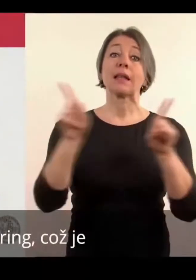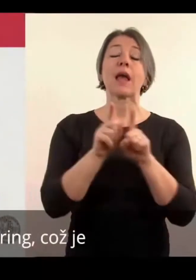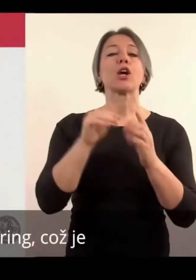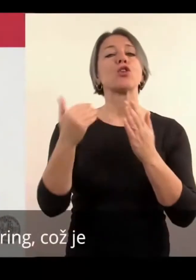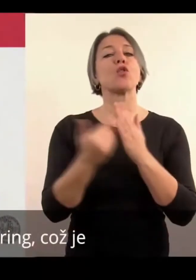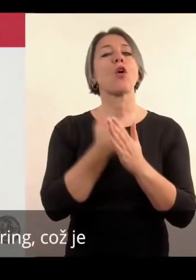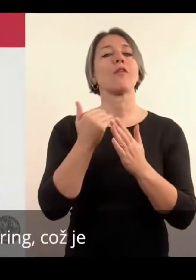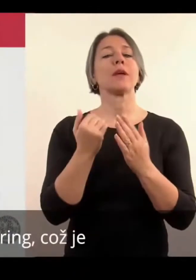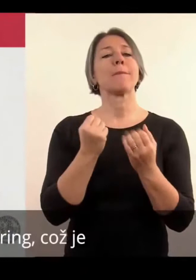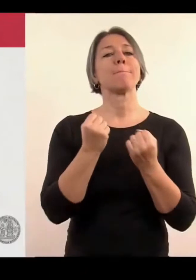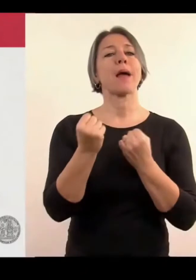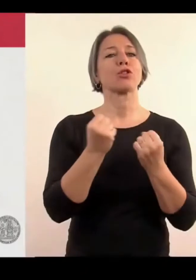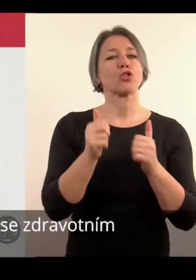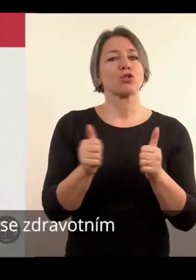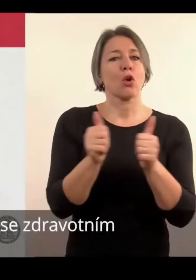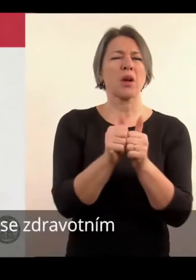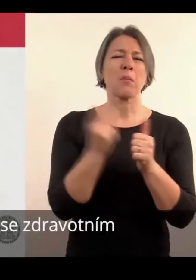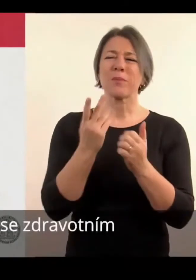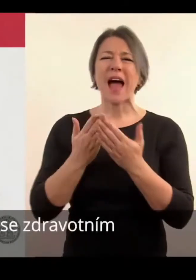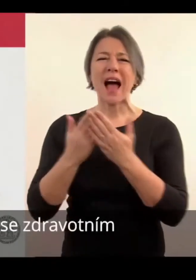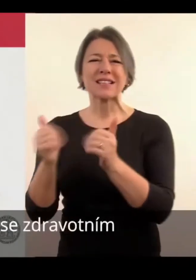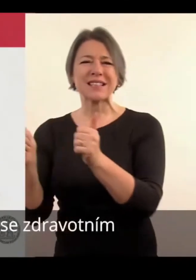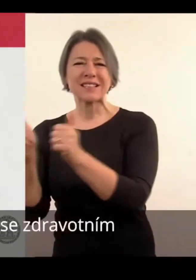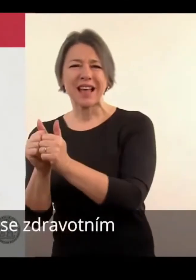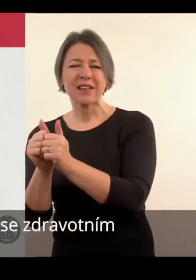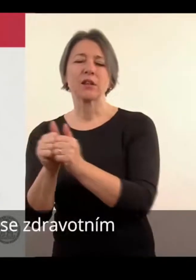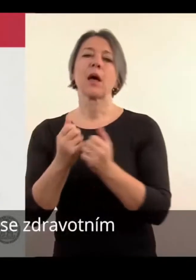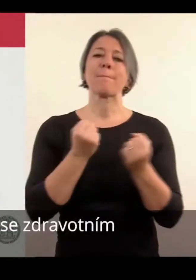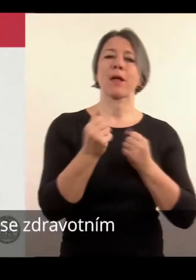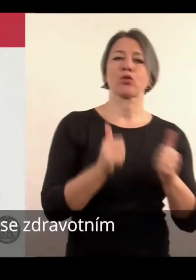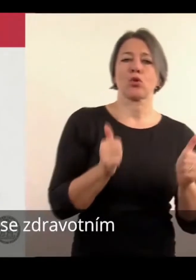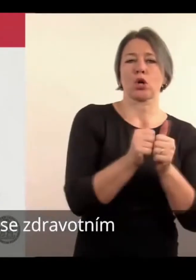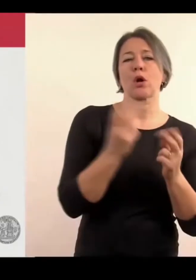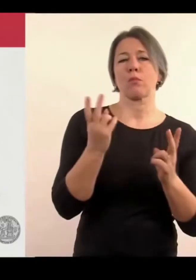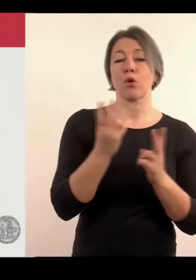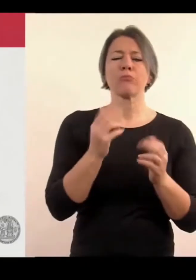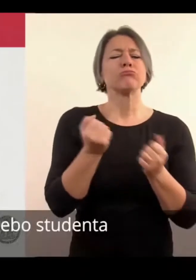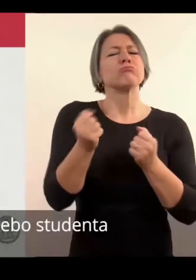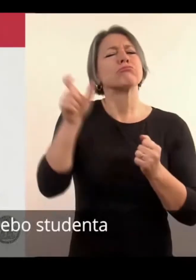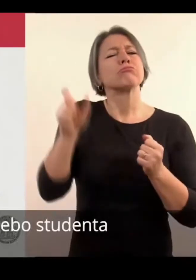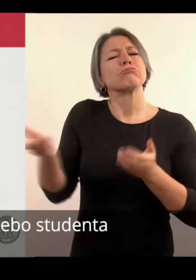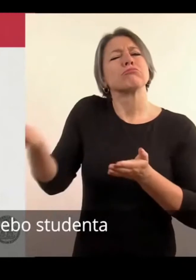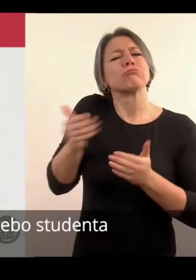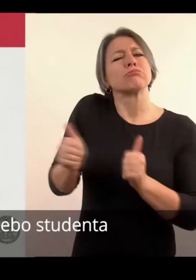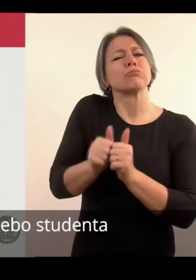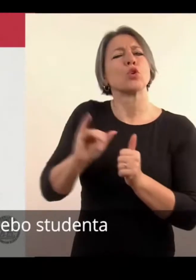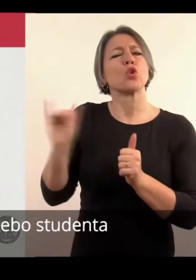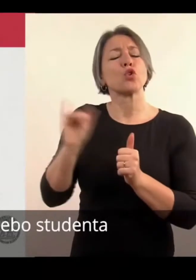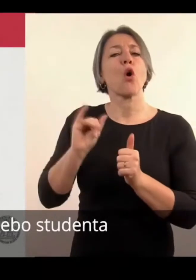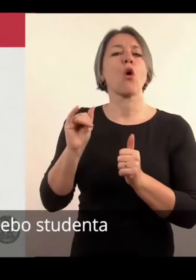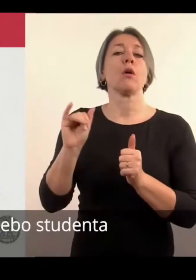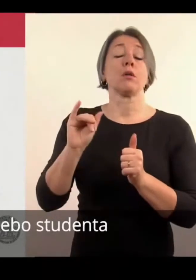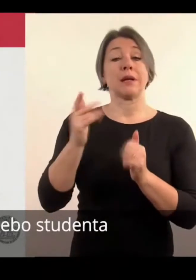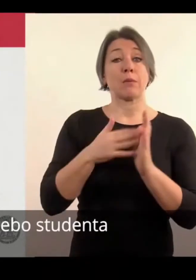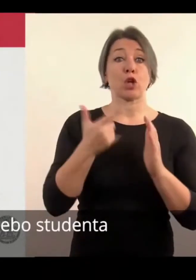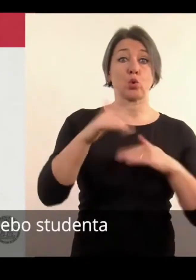což podobné jako asistence pro studenty se zdravotním znevýhodlíní. Je to pomoc od skarštího studenta nebo studenta z